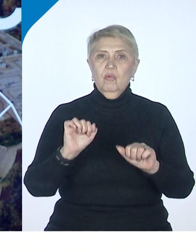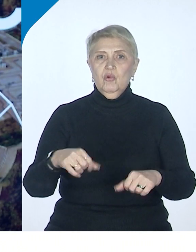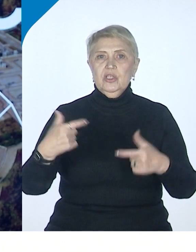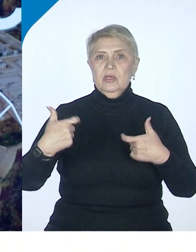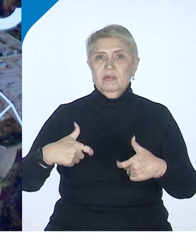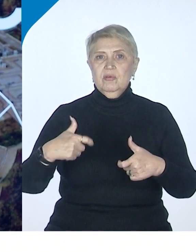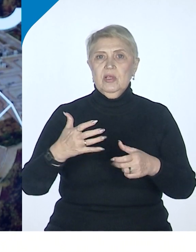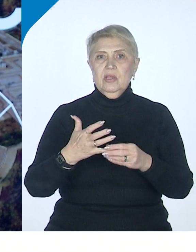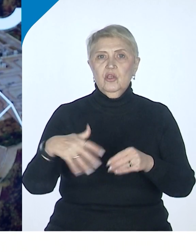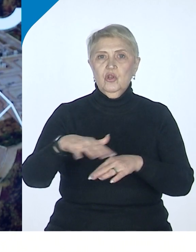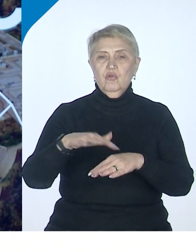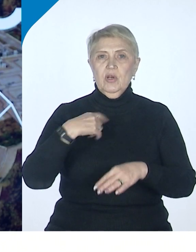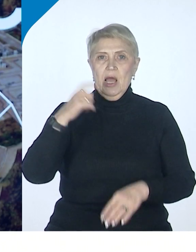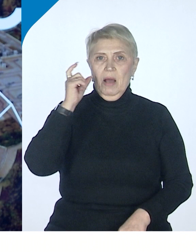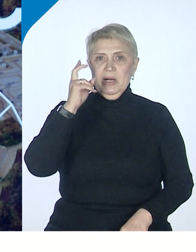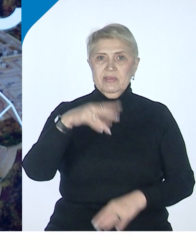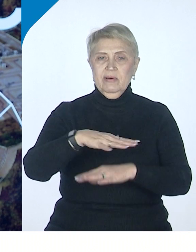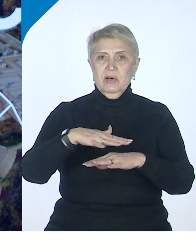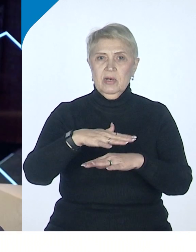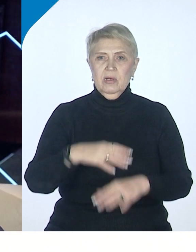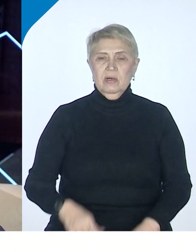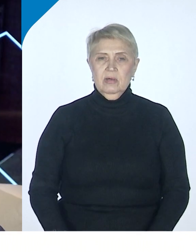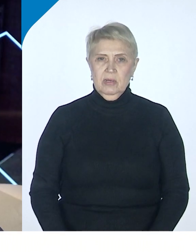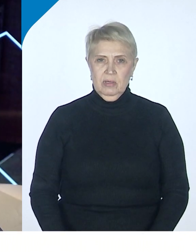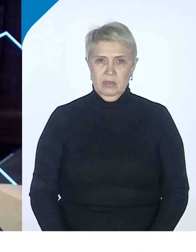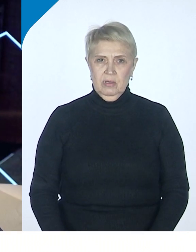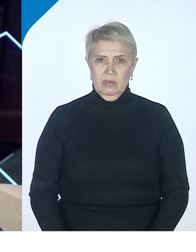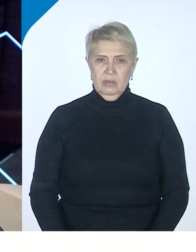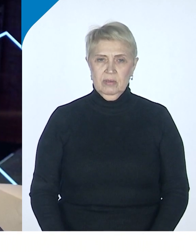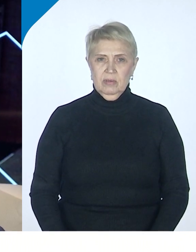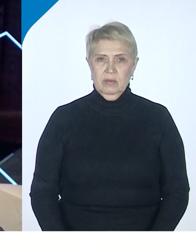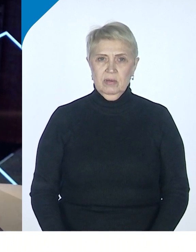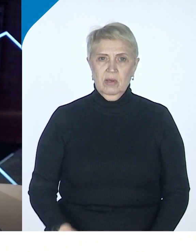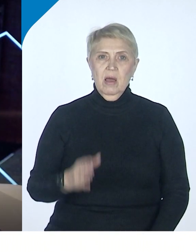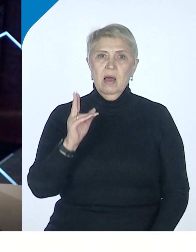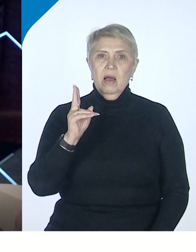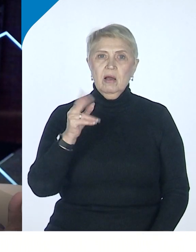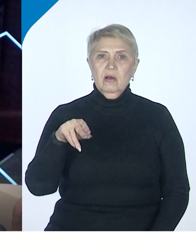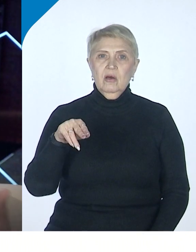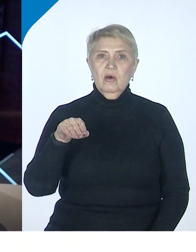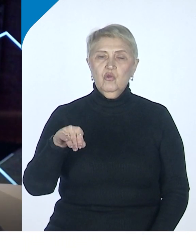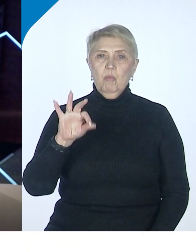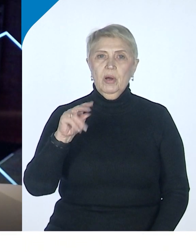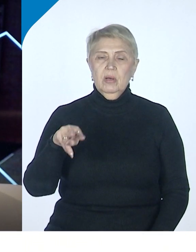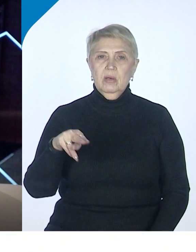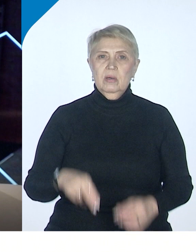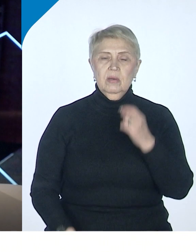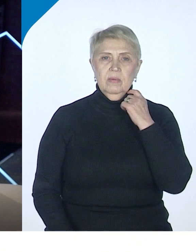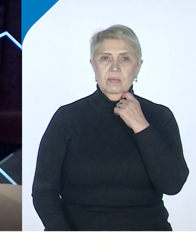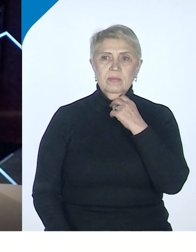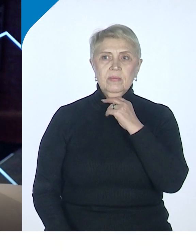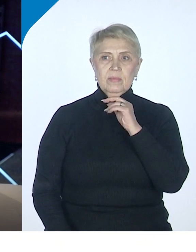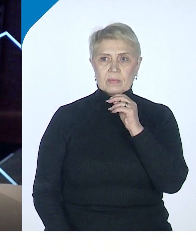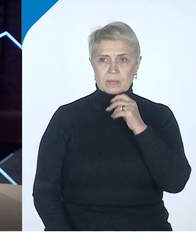на территории Хабаровского края. Как то? Как то? Это как бы